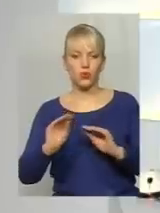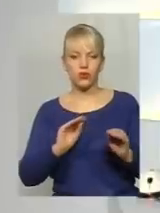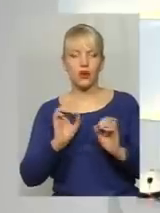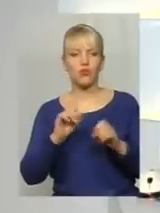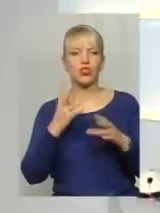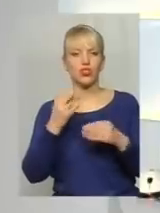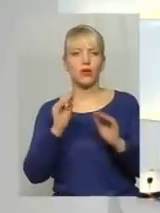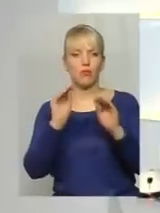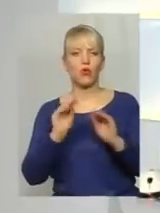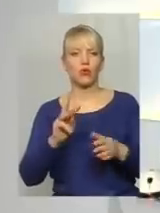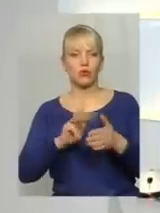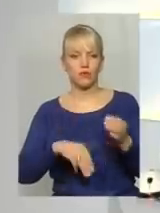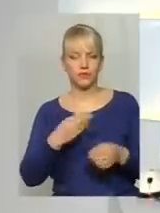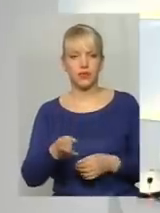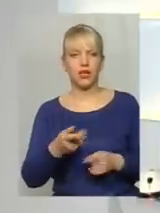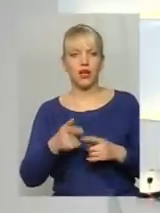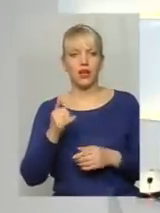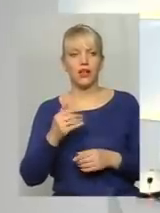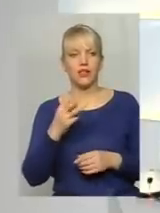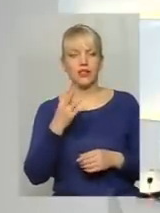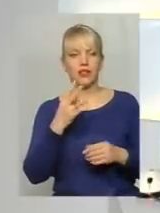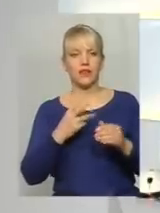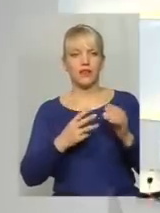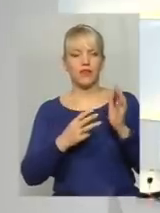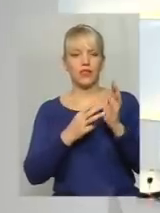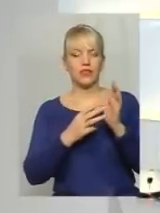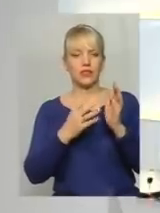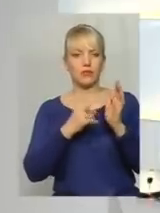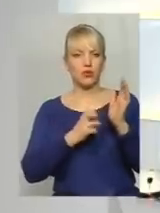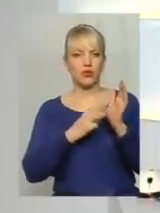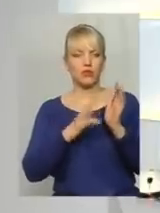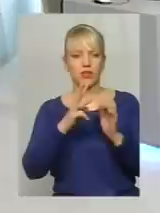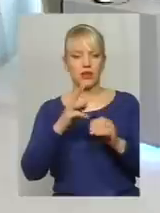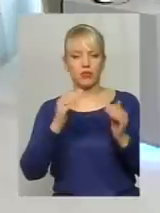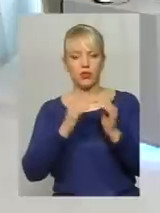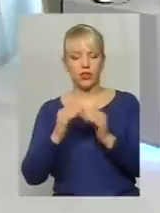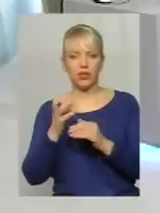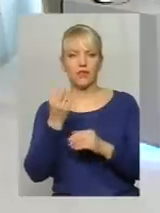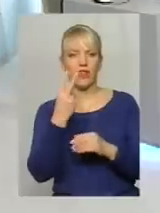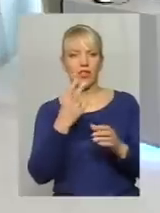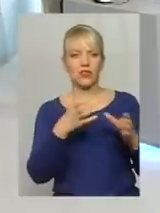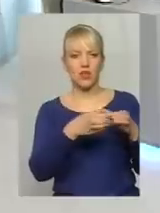виставляється 833 будинки. Усі їх розбили на 11 лотів. За яким принципом?